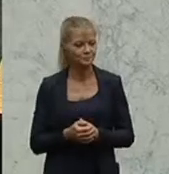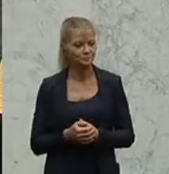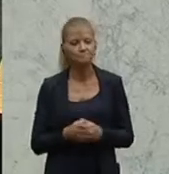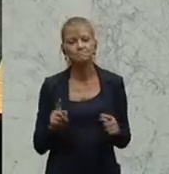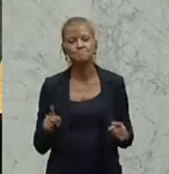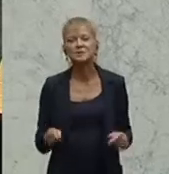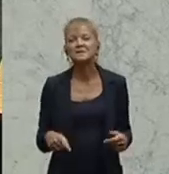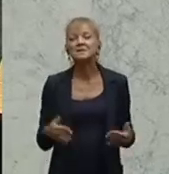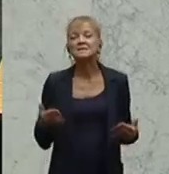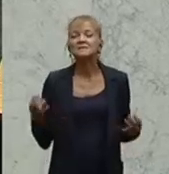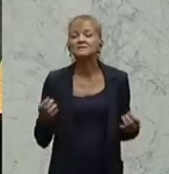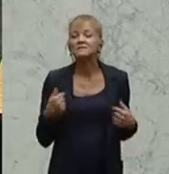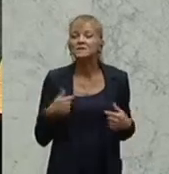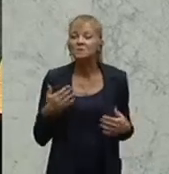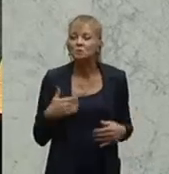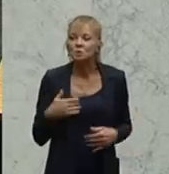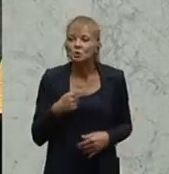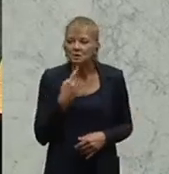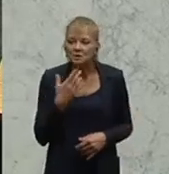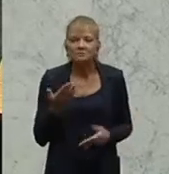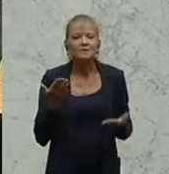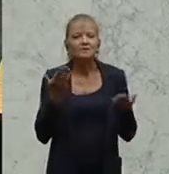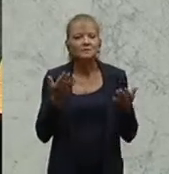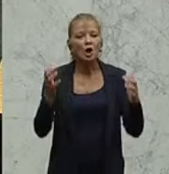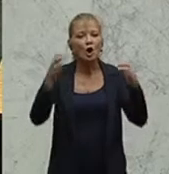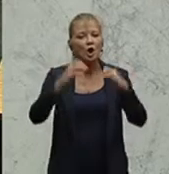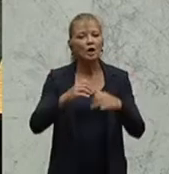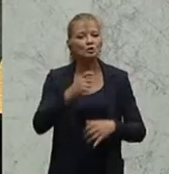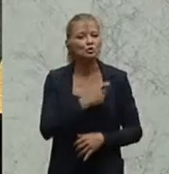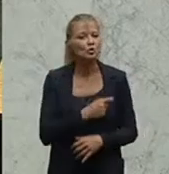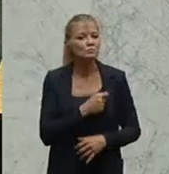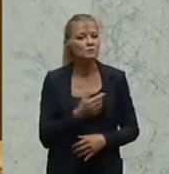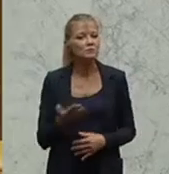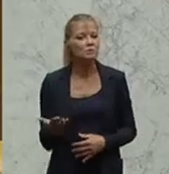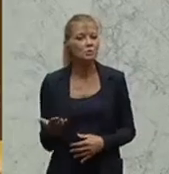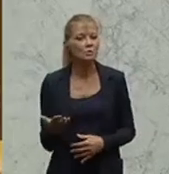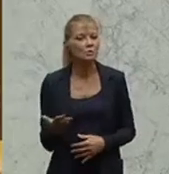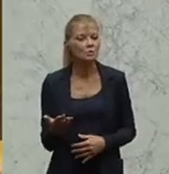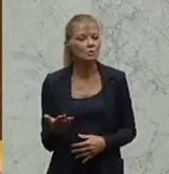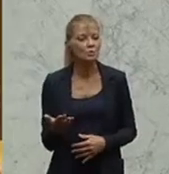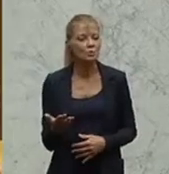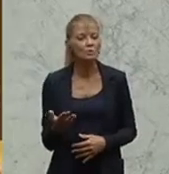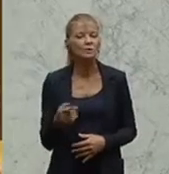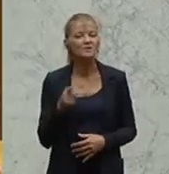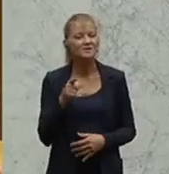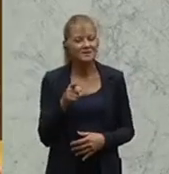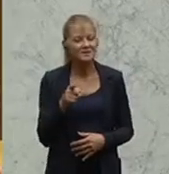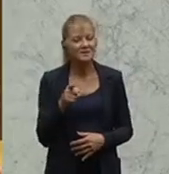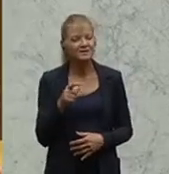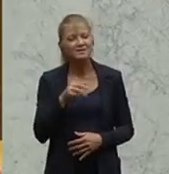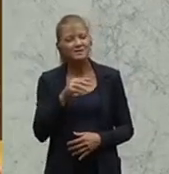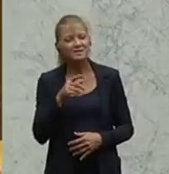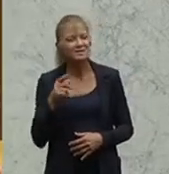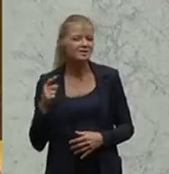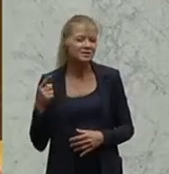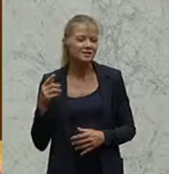Zunächst einmal, ich glaube, dass diese Enquetekommission eine sehr nachhaltig wirkende Kommission sein wird, weil sehr